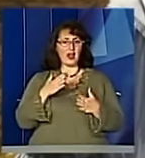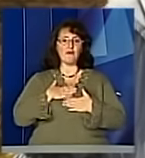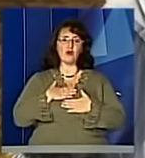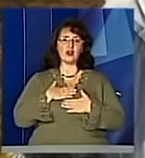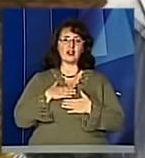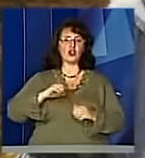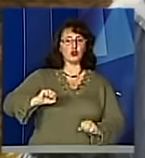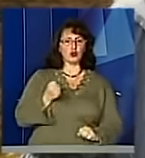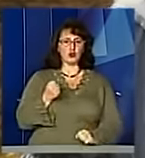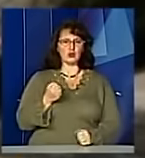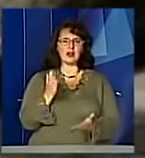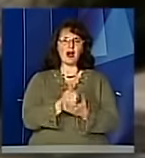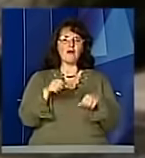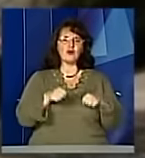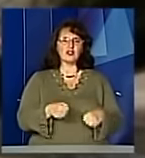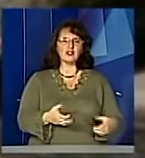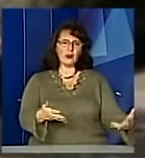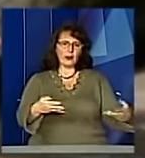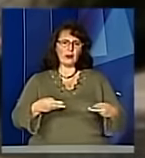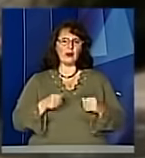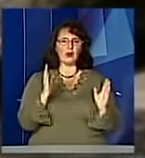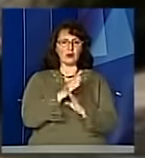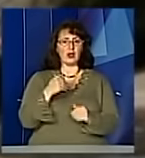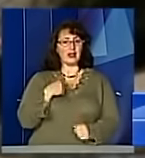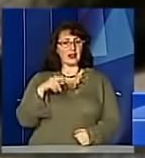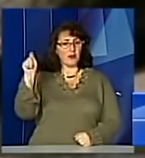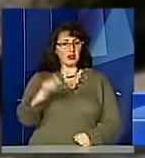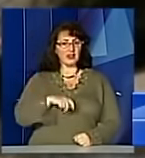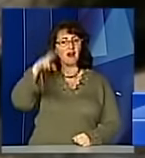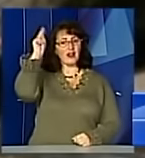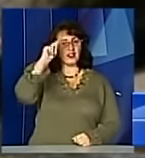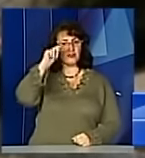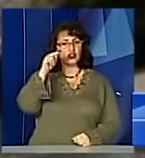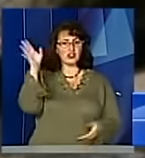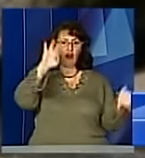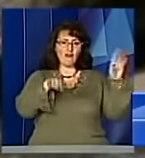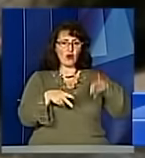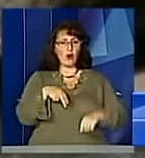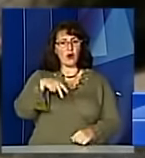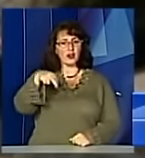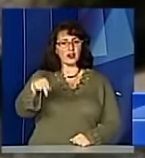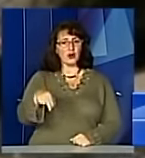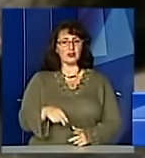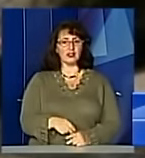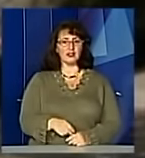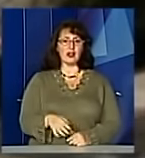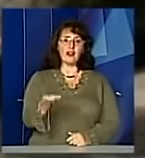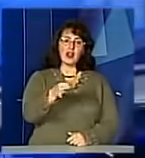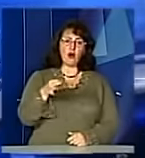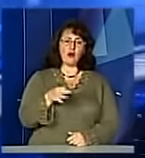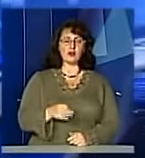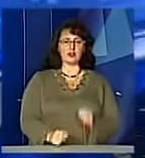можливість насолодитися природою. Я приїхала взагалі сюди, щоб навчитися, як в гори ходити, ходити на озеро.